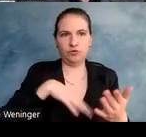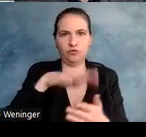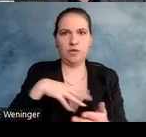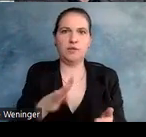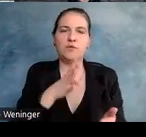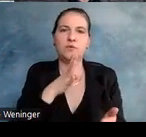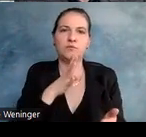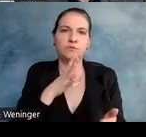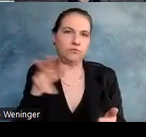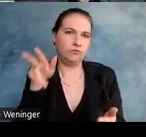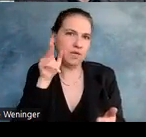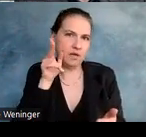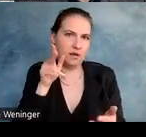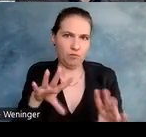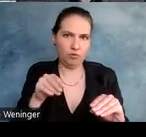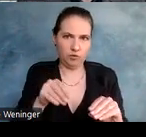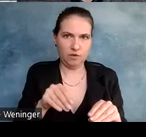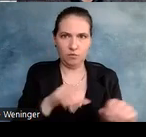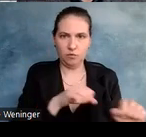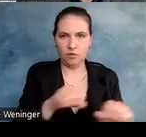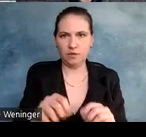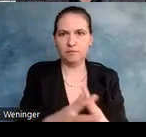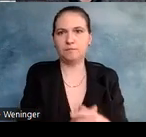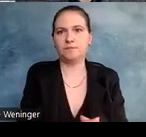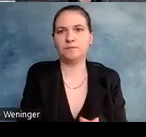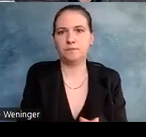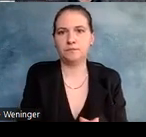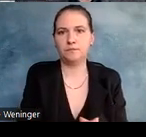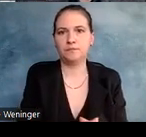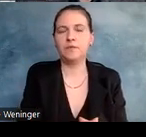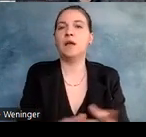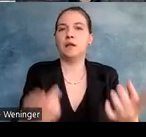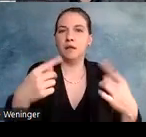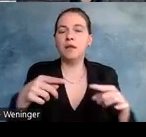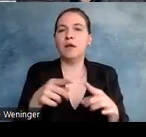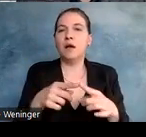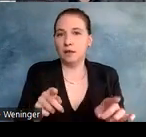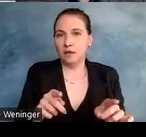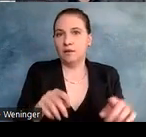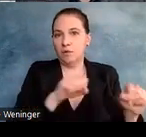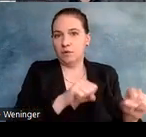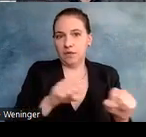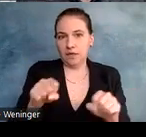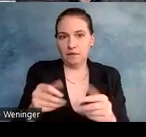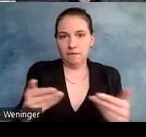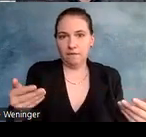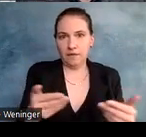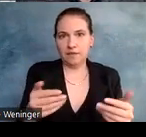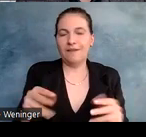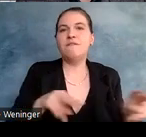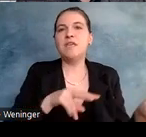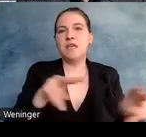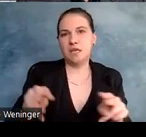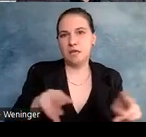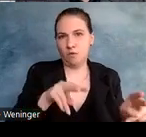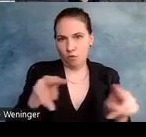Eine besondere Art und Weise, wie man so ein Diagramm oder eine Infografik oder so beschreiben kann, ist ein Video daraus zu